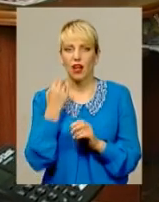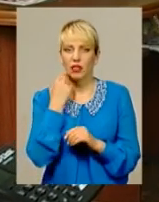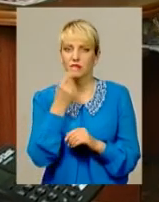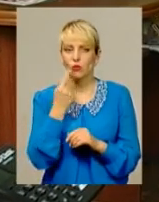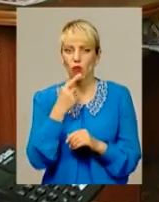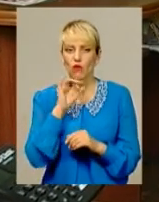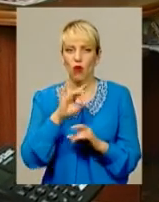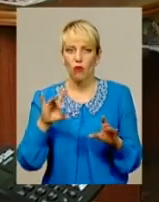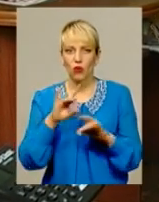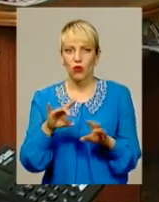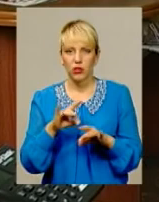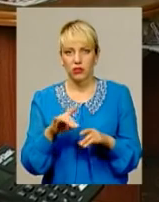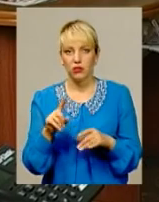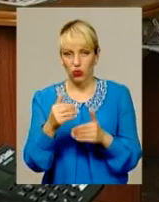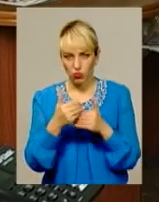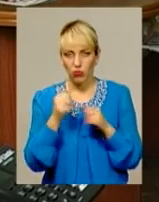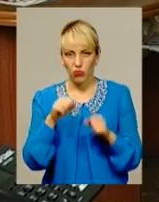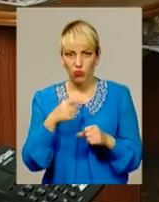Дякую, мені?